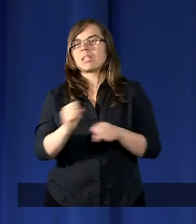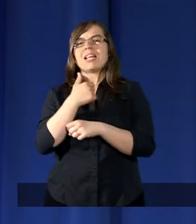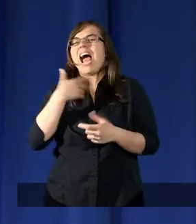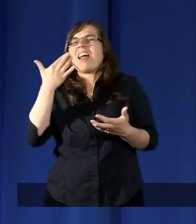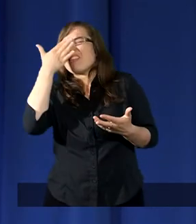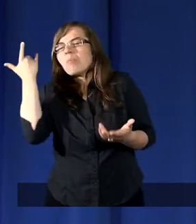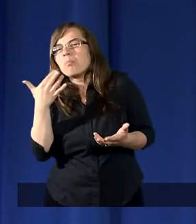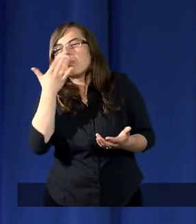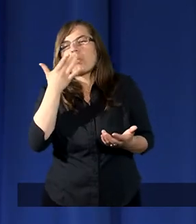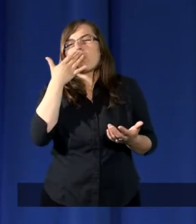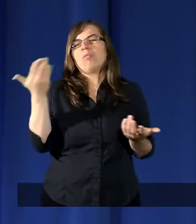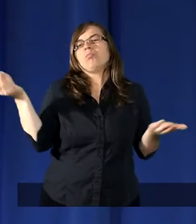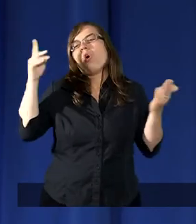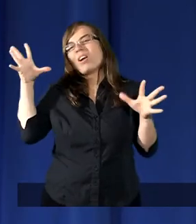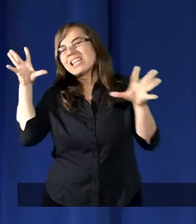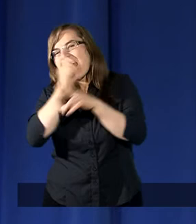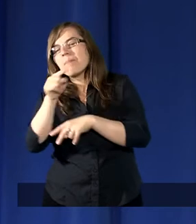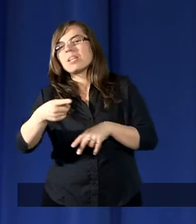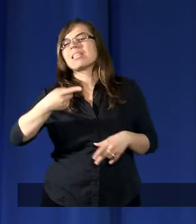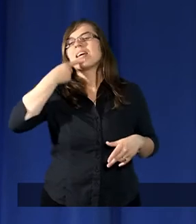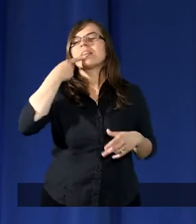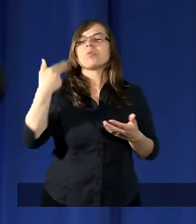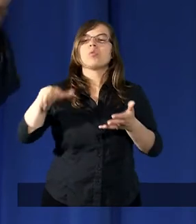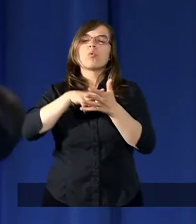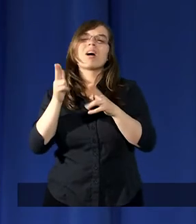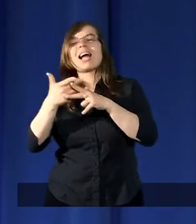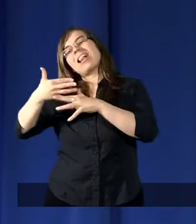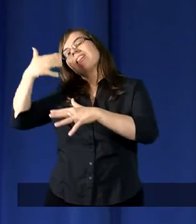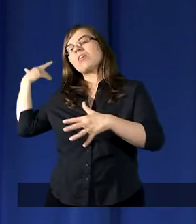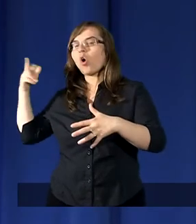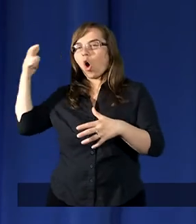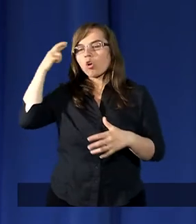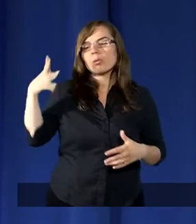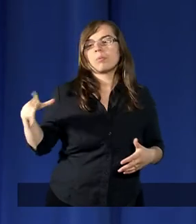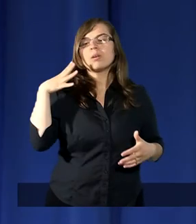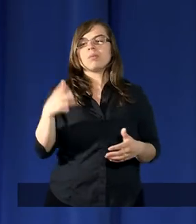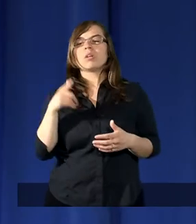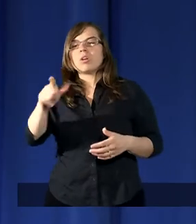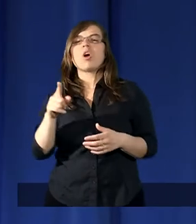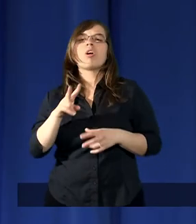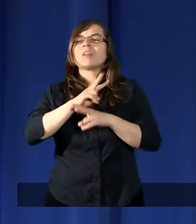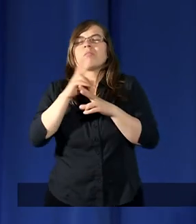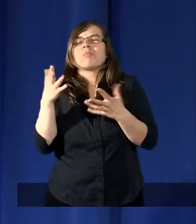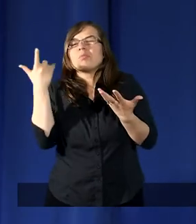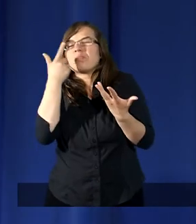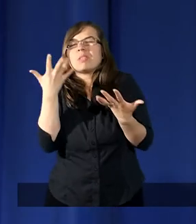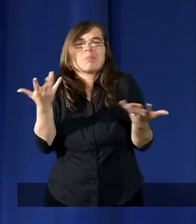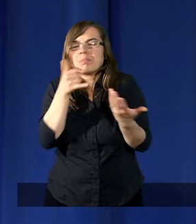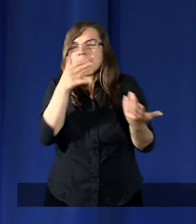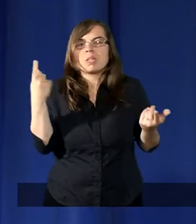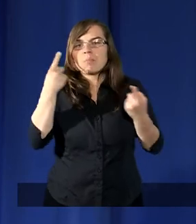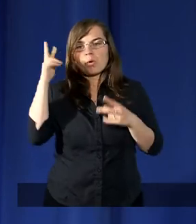mówić. Może zapomniałem tego języka, który kiedyś tam zrozumiałem. Poszli, kogo masz posłać?